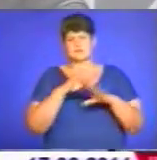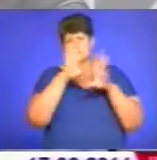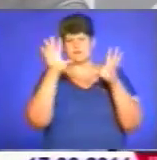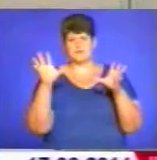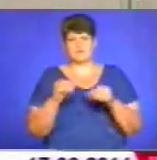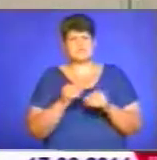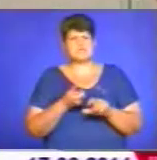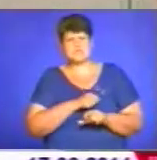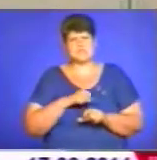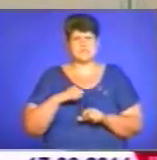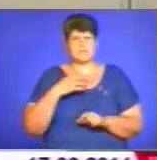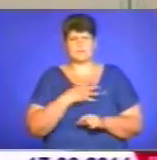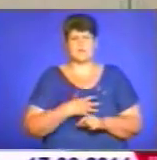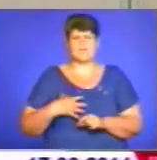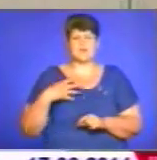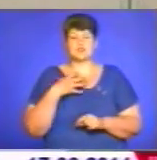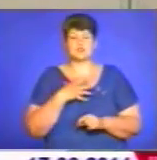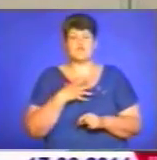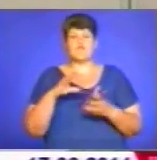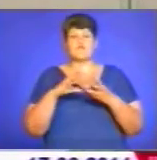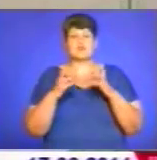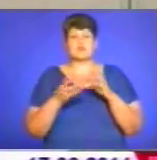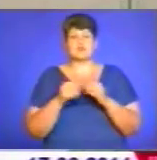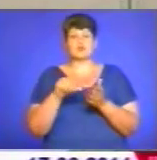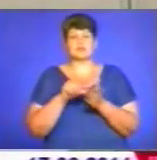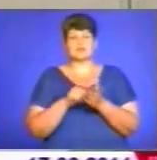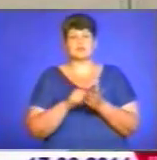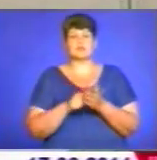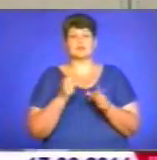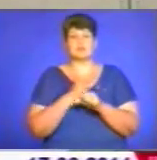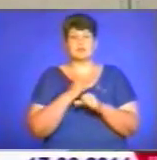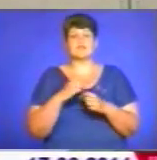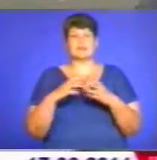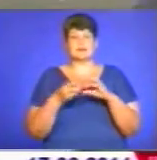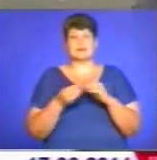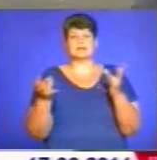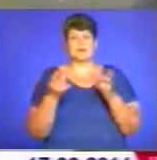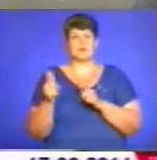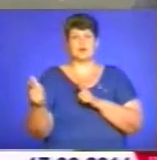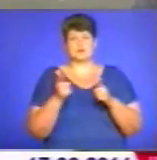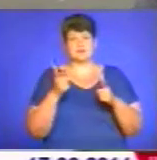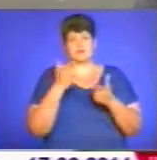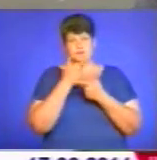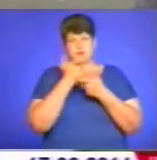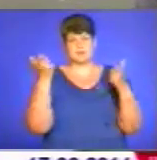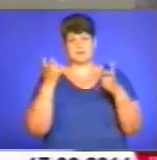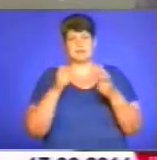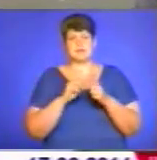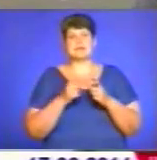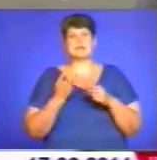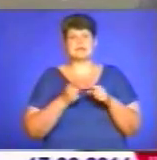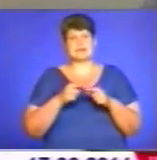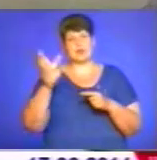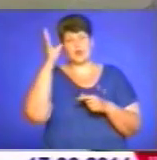найважніше. У результаті учасники «Круглого столу» дійшли висновку – треба готувати інформаційних бійців. А це науковці,